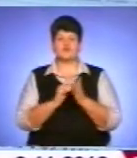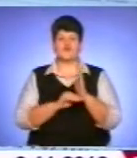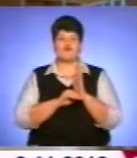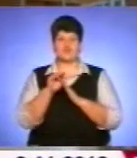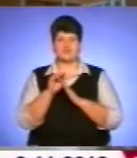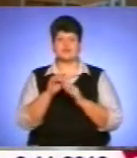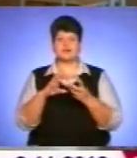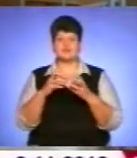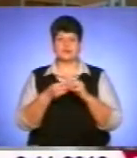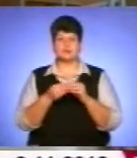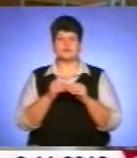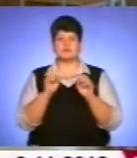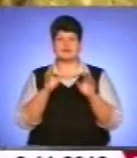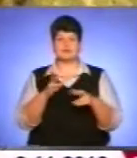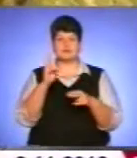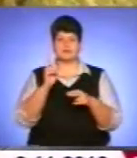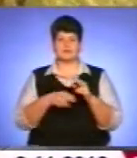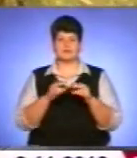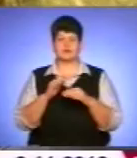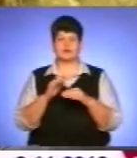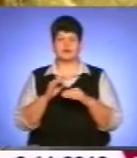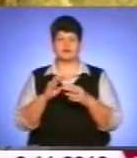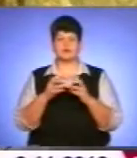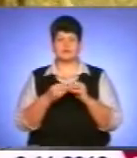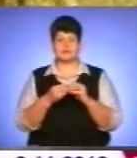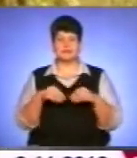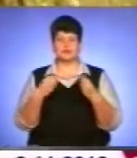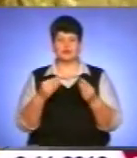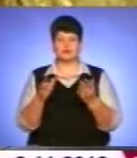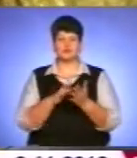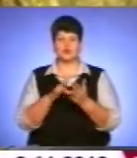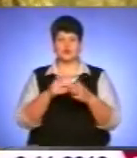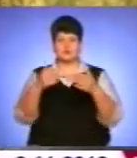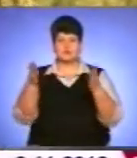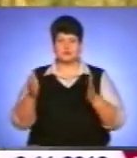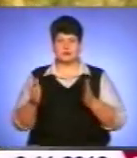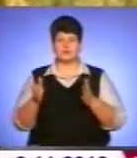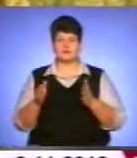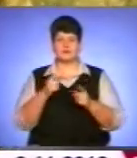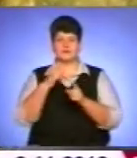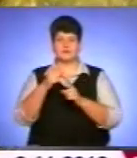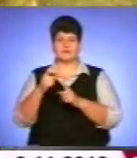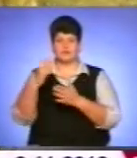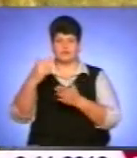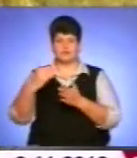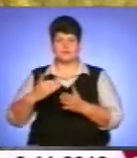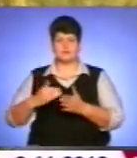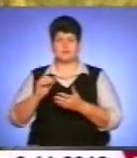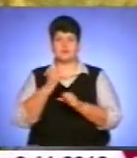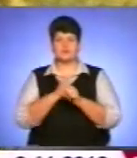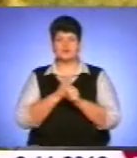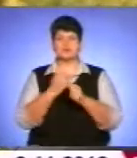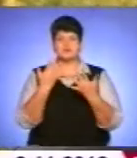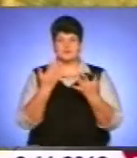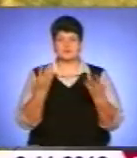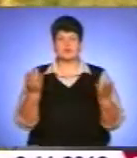при здачі кінцевого тестування. Абітурієнтам надається зошит, бланк відповіді. Він працює ту кількість часу, скільки